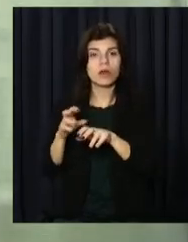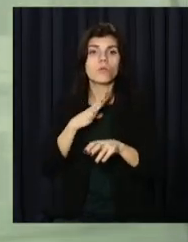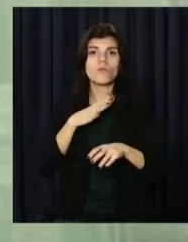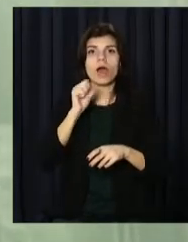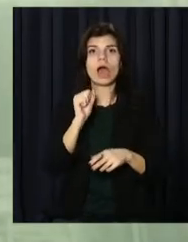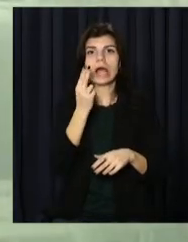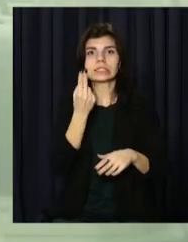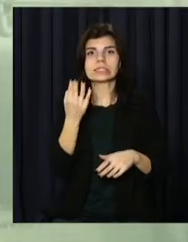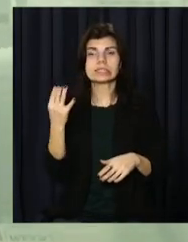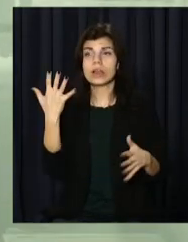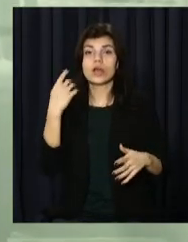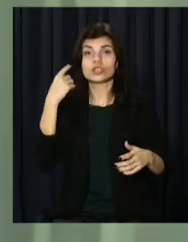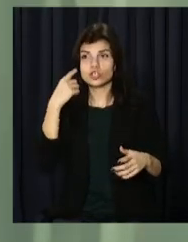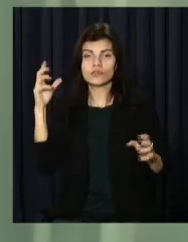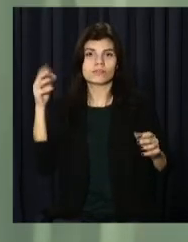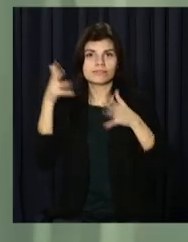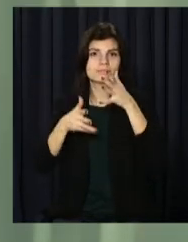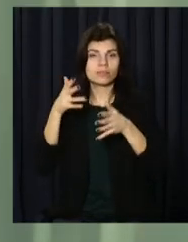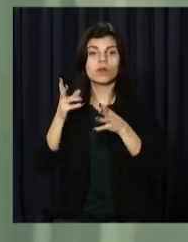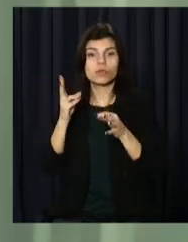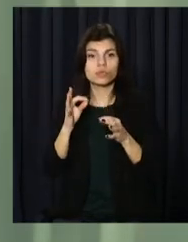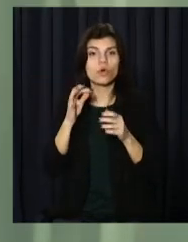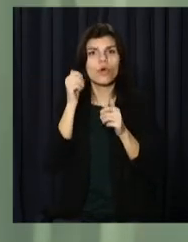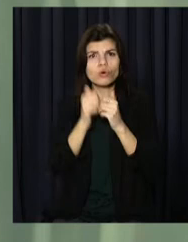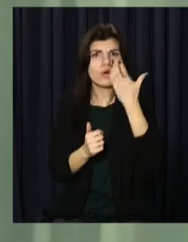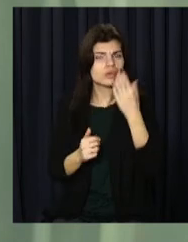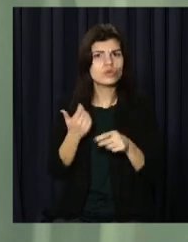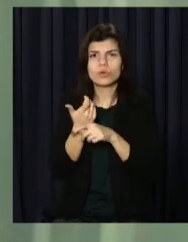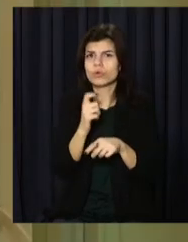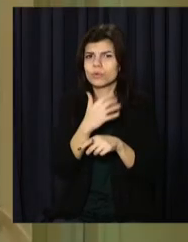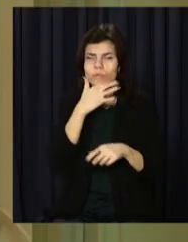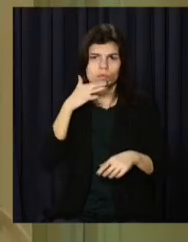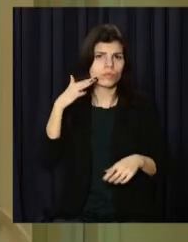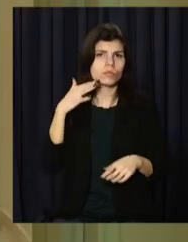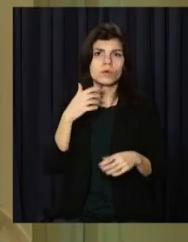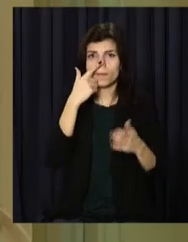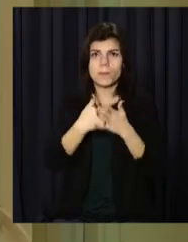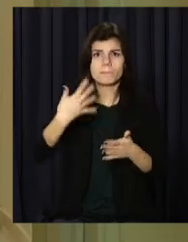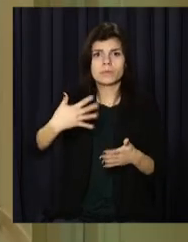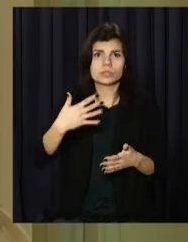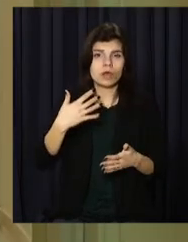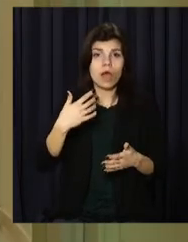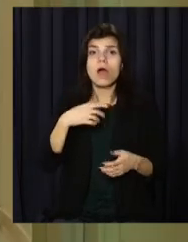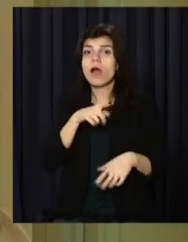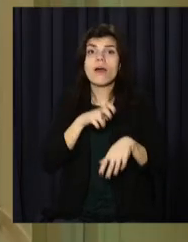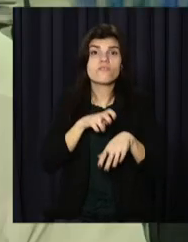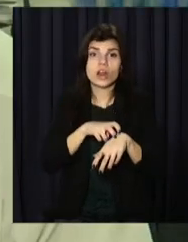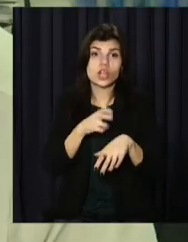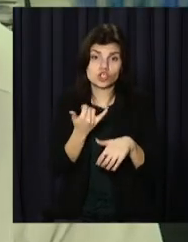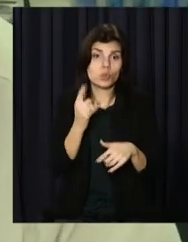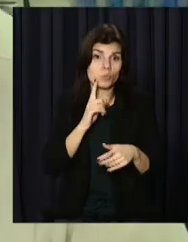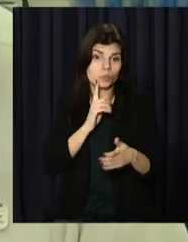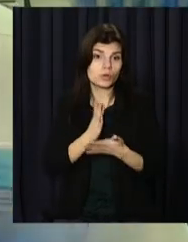акції, кажуть у Дніпропетровському банку крові. Та щодня області потрібні щонайменше півсотні донорів, а сьогодні лікарям нема чого перейматися.